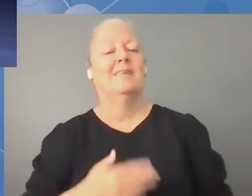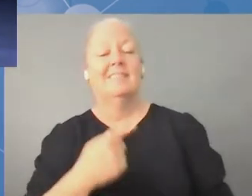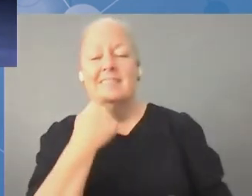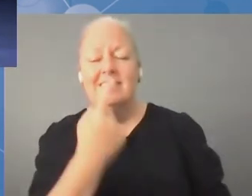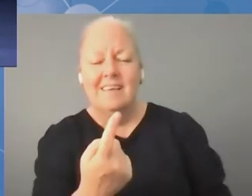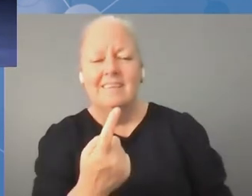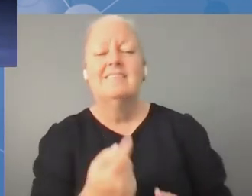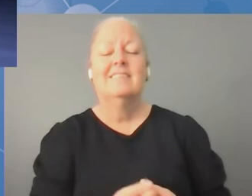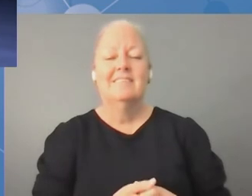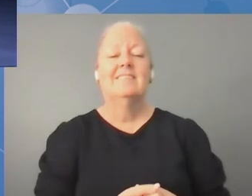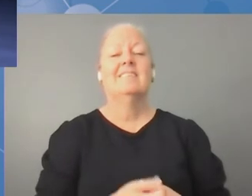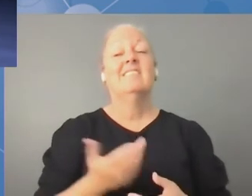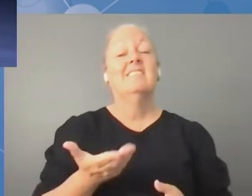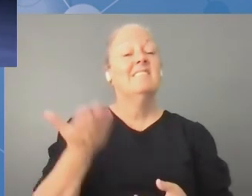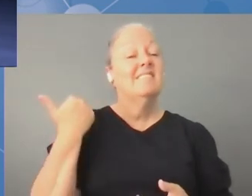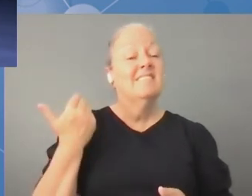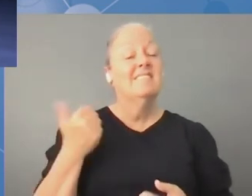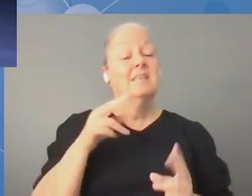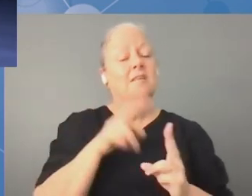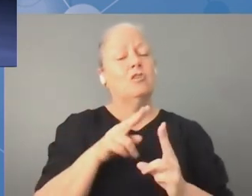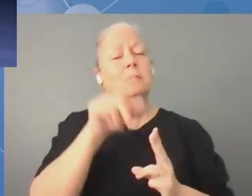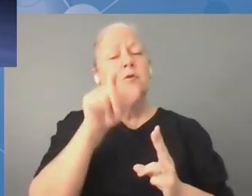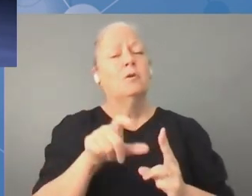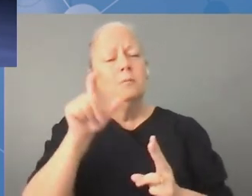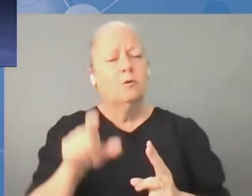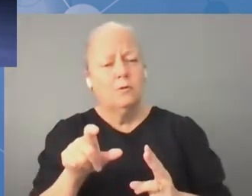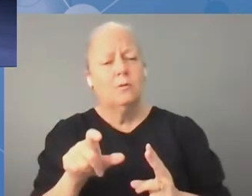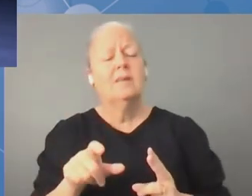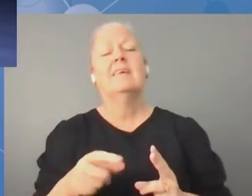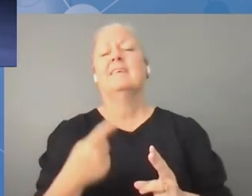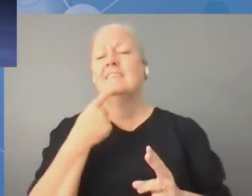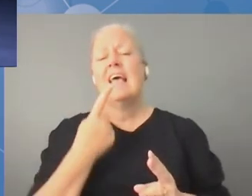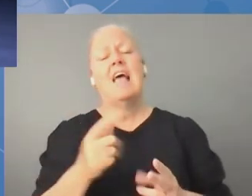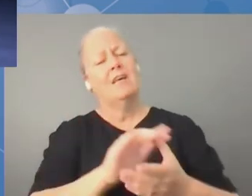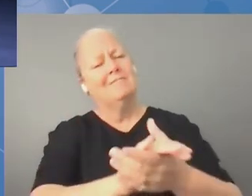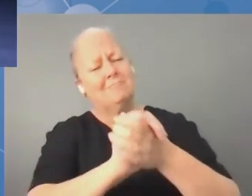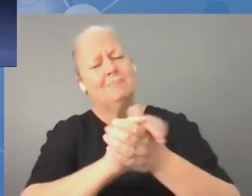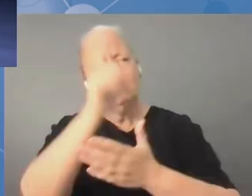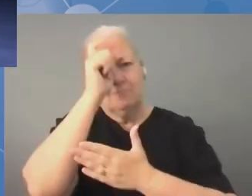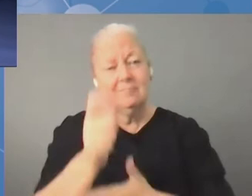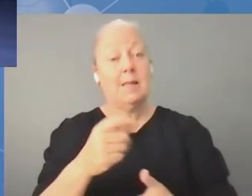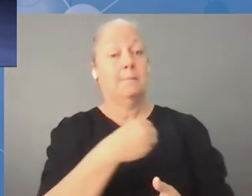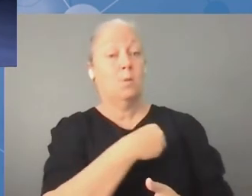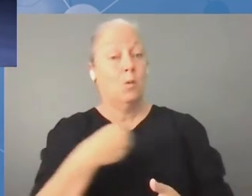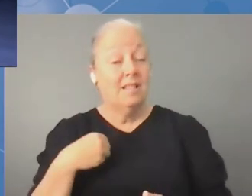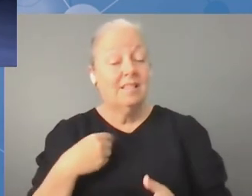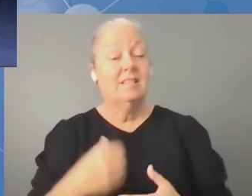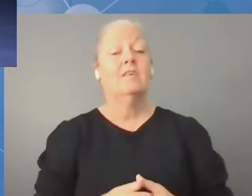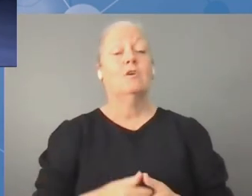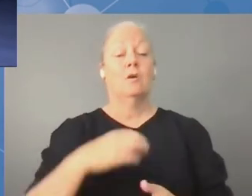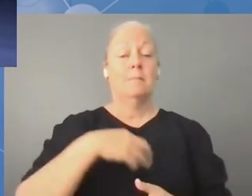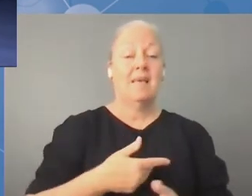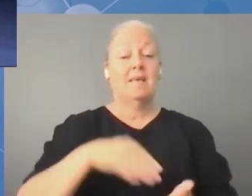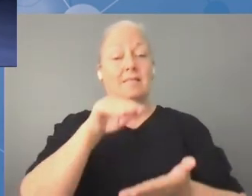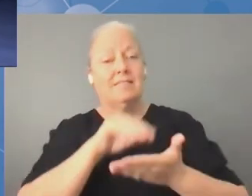Chciałbym odnieść się do tego, co już tutaj powiedziano i raz jeszcze wyrazić moje uznanie wobec